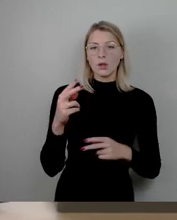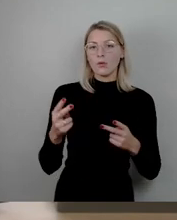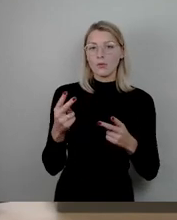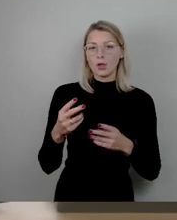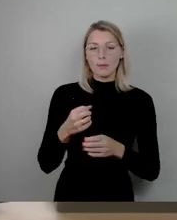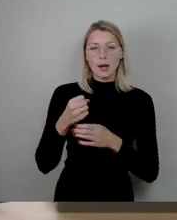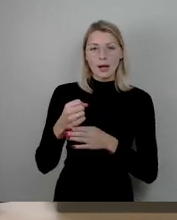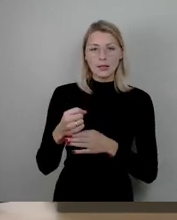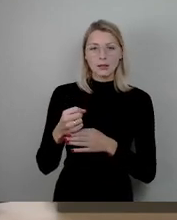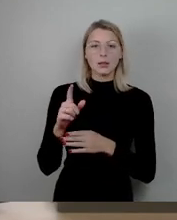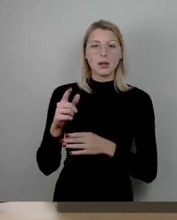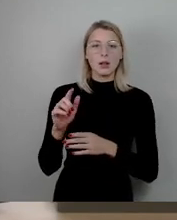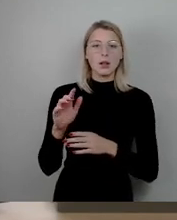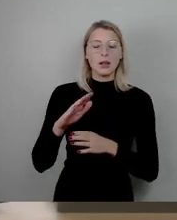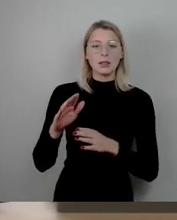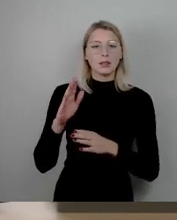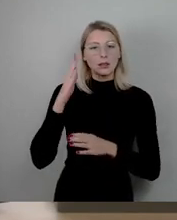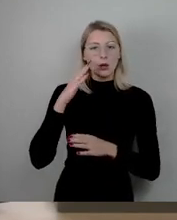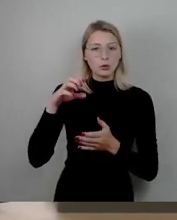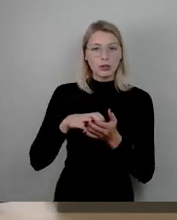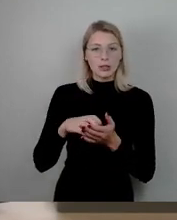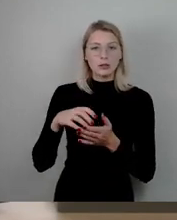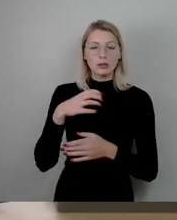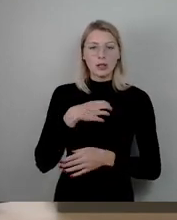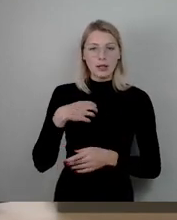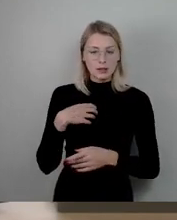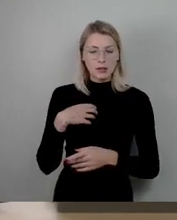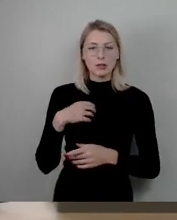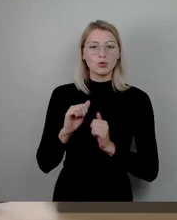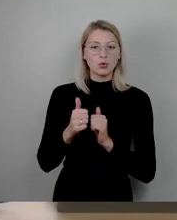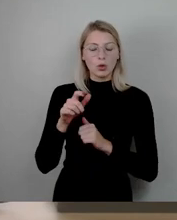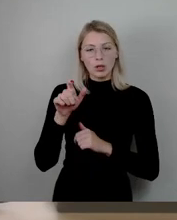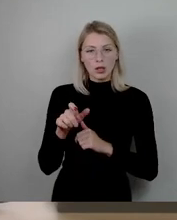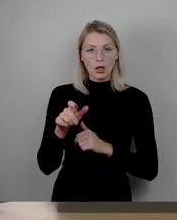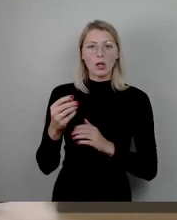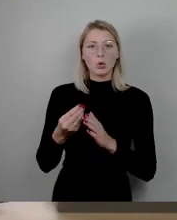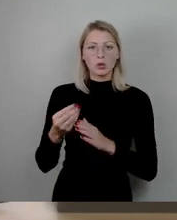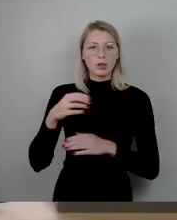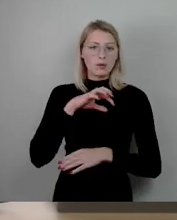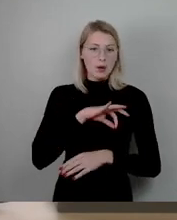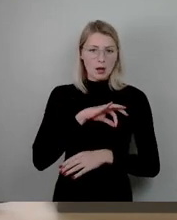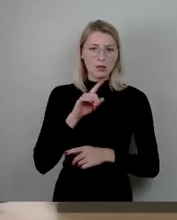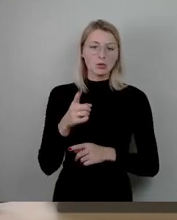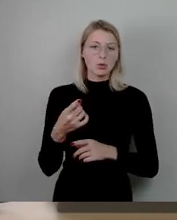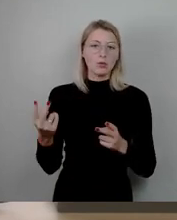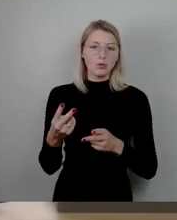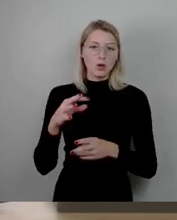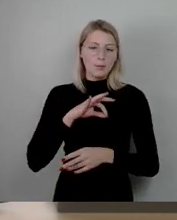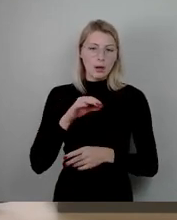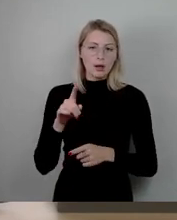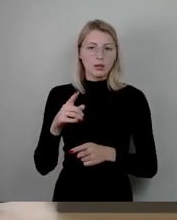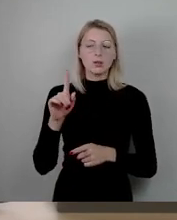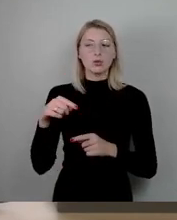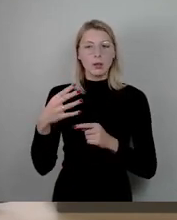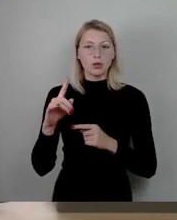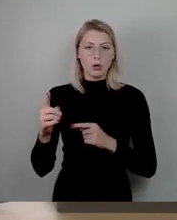...Dresden und Besetzung der Jury für den Kunstpreis und den Förderpreis. Dazu müssten wir dann sowieso auch noch mal Wahl machen, das ist ganz